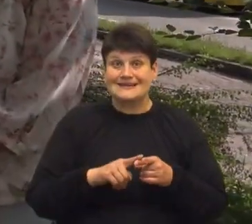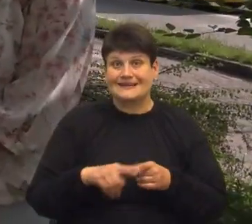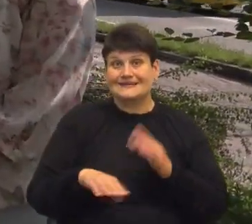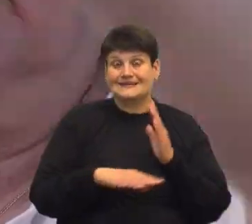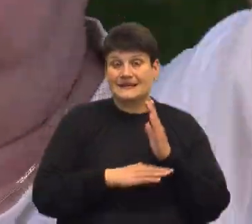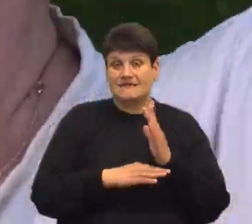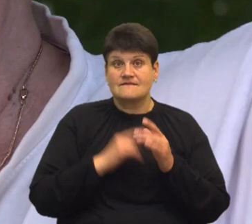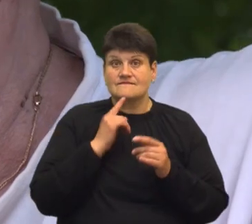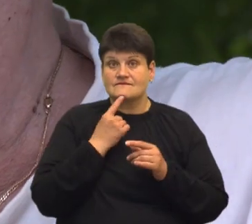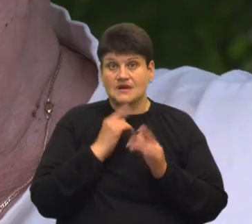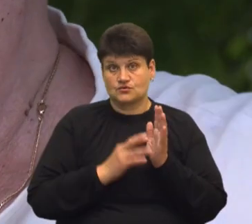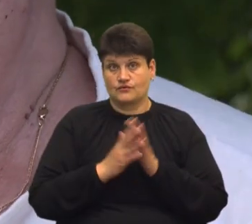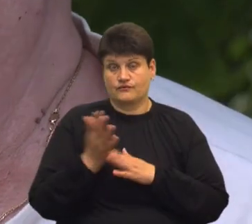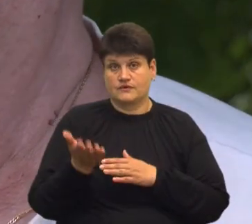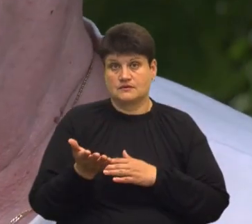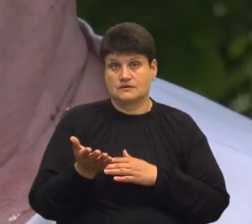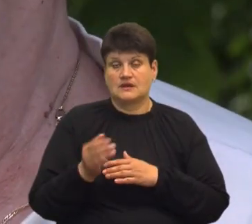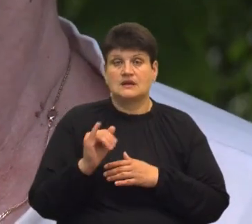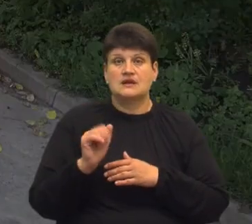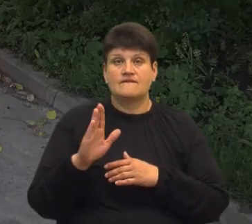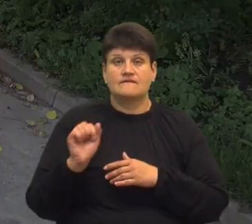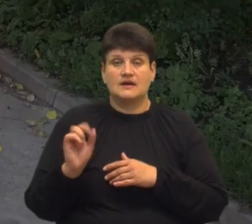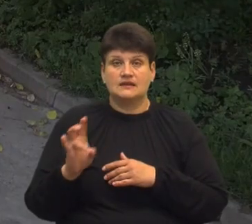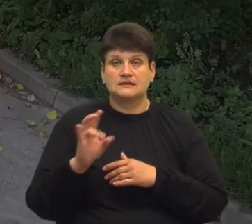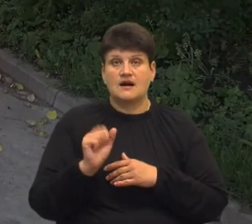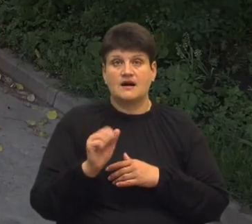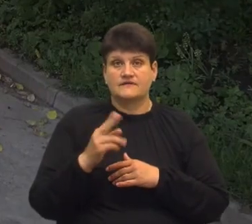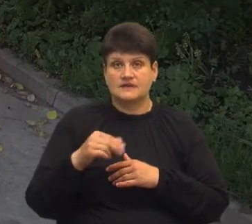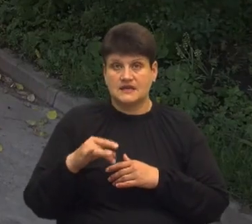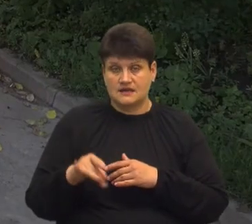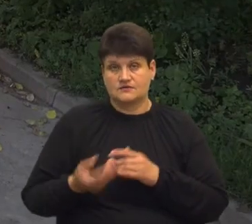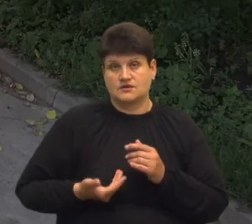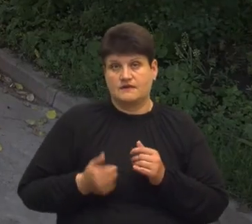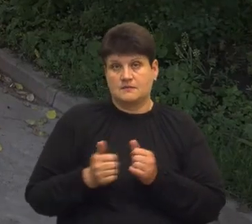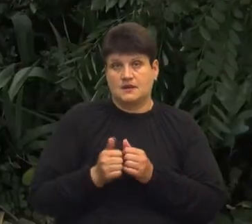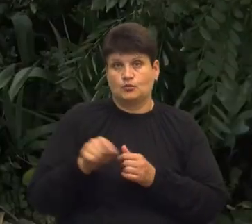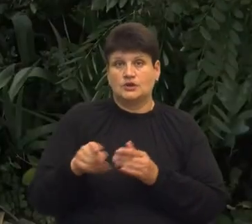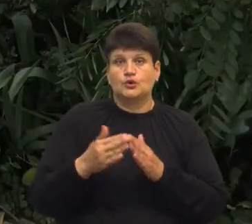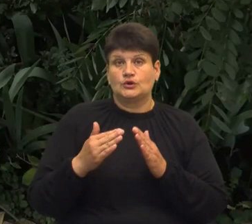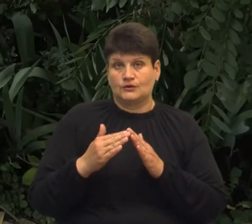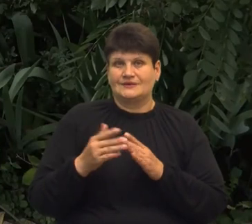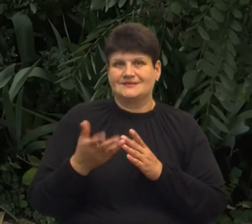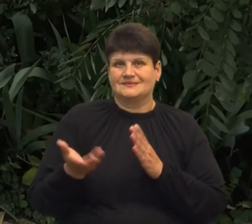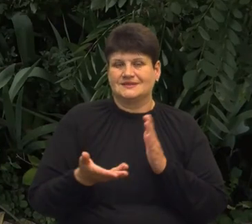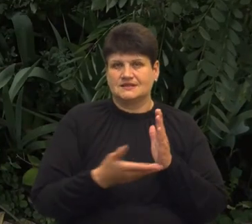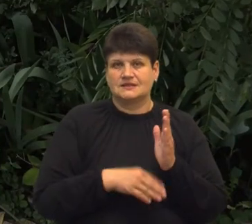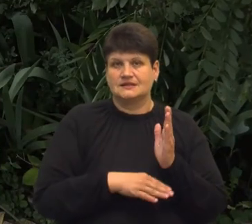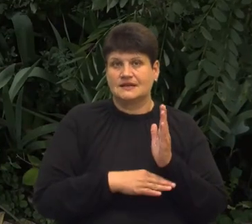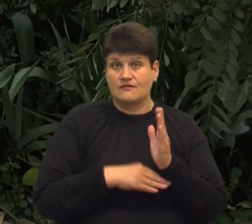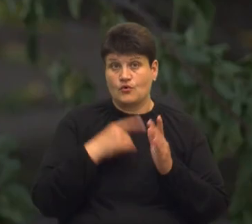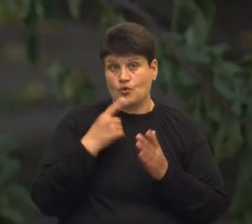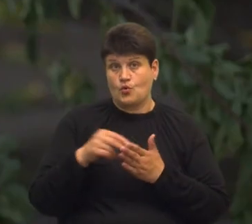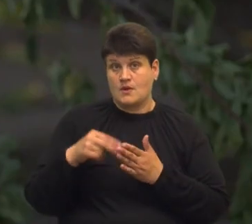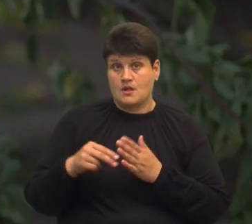важко виростити. Іван Авдєєв мешкає у будинку, біля якого зрізали дерева. Чоловік розповідає, купували саджанці за гроші